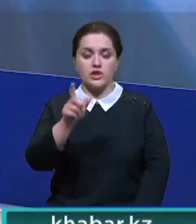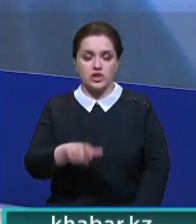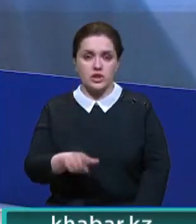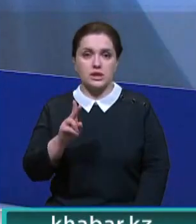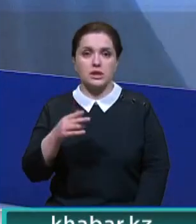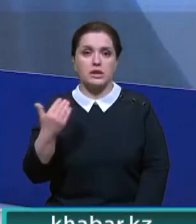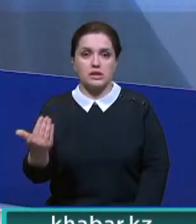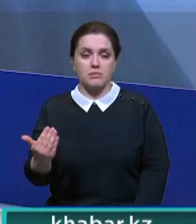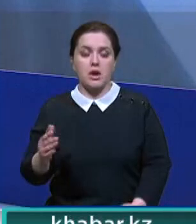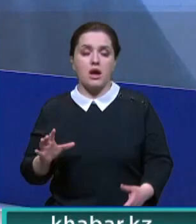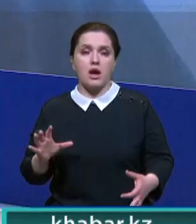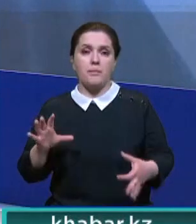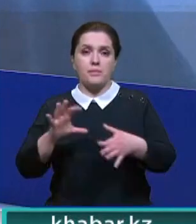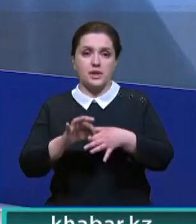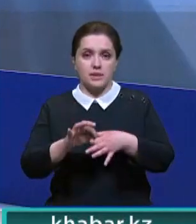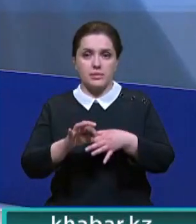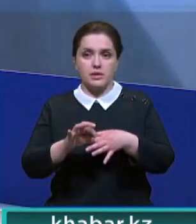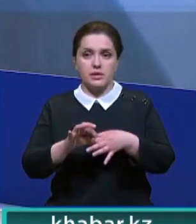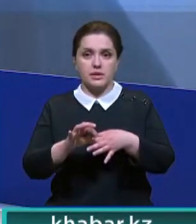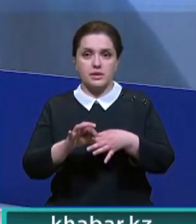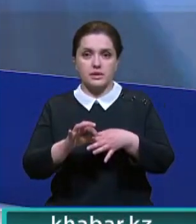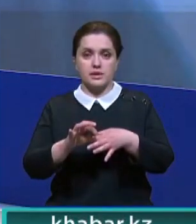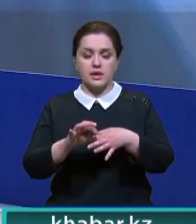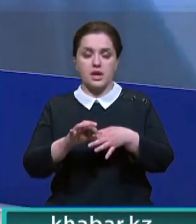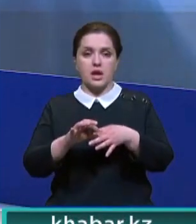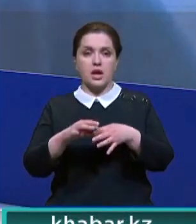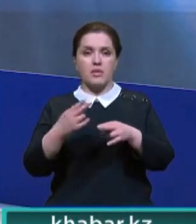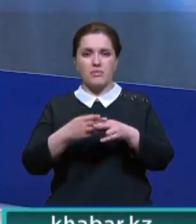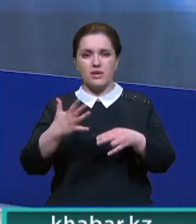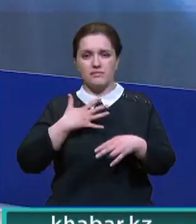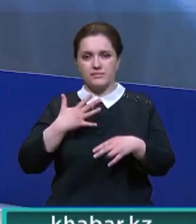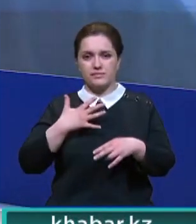ним прикреплены эти кислороды, да?